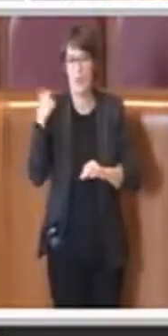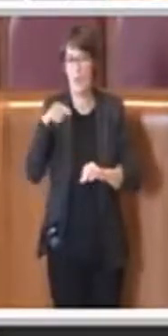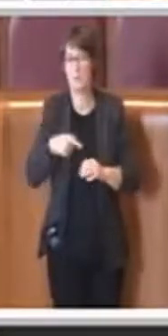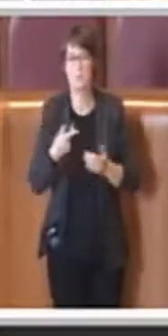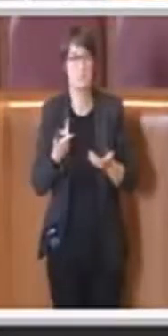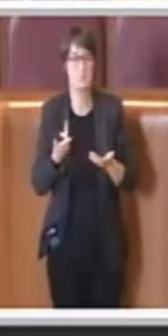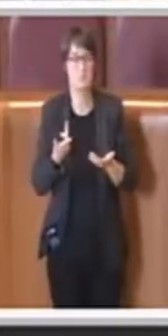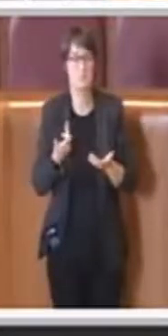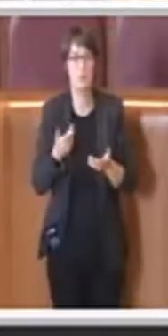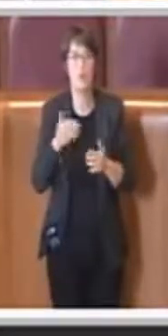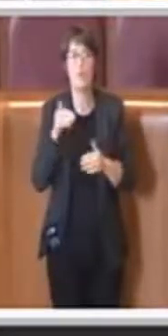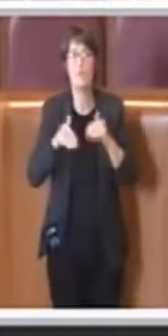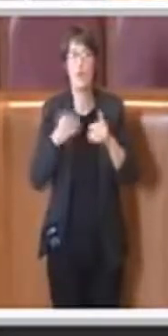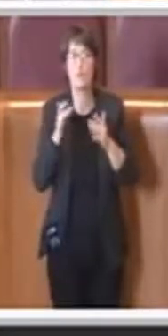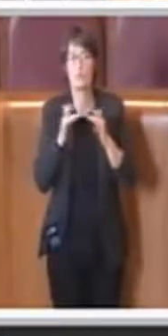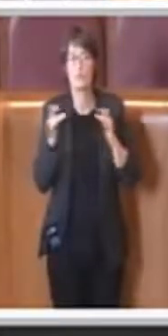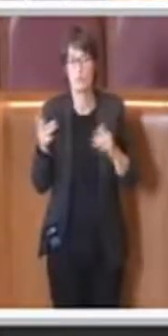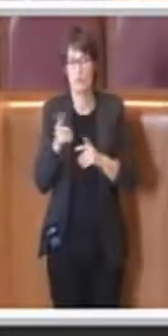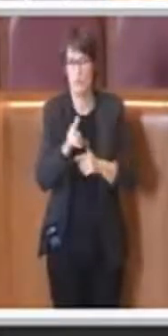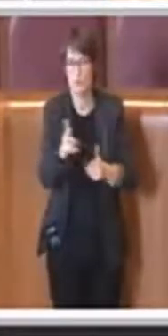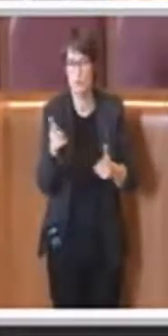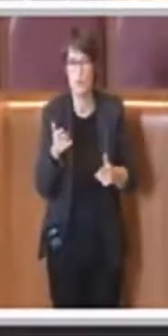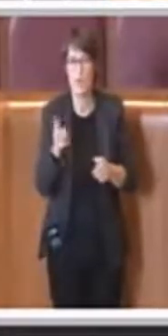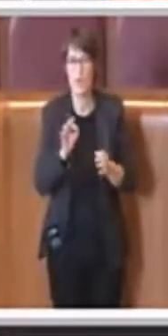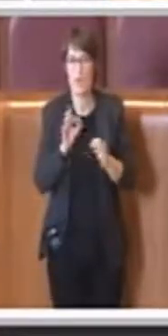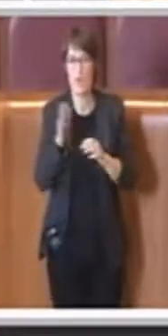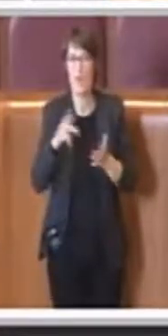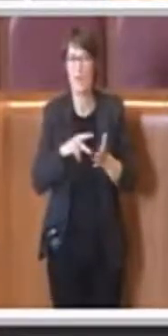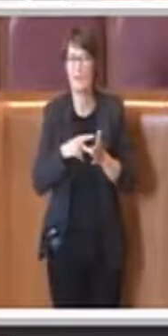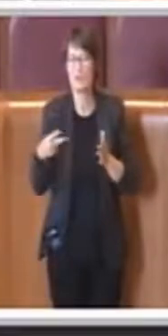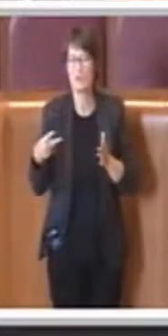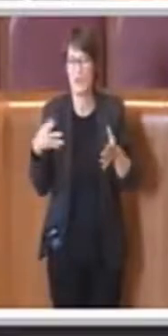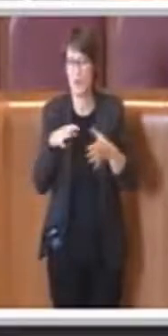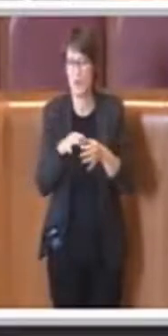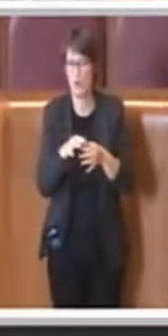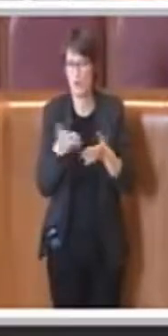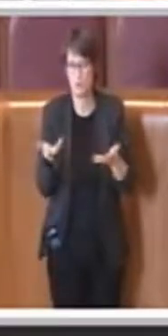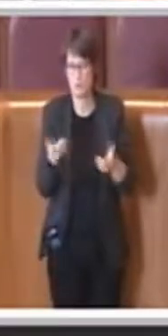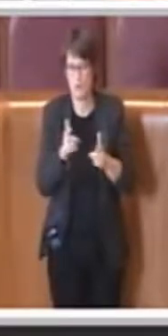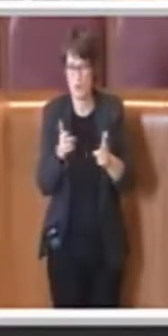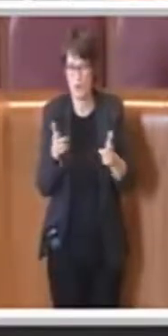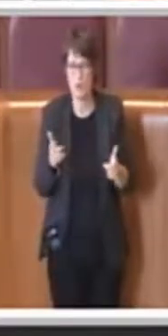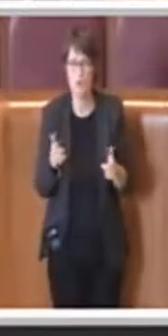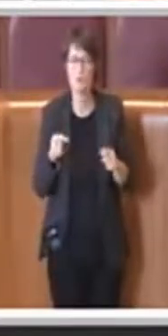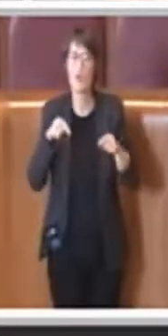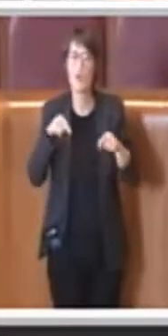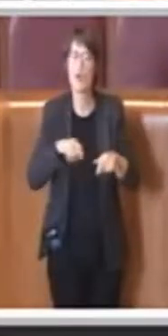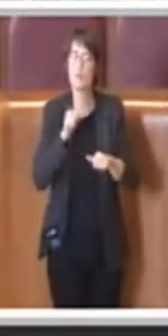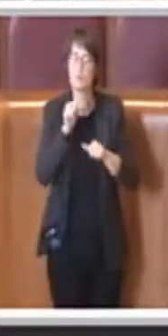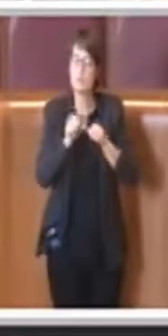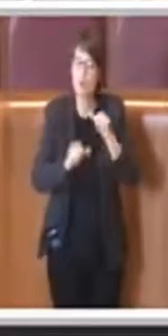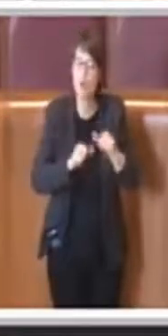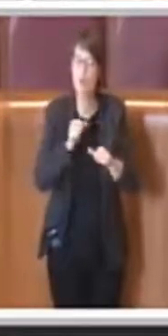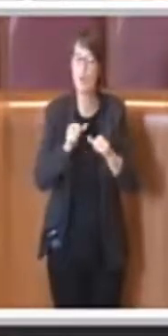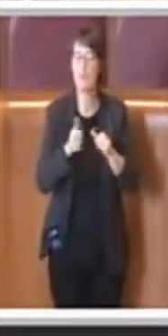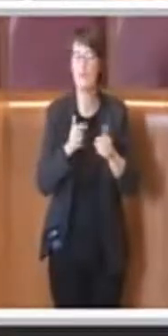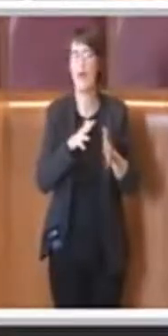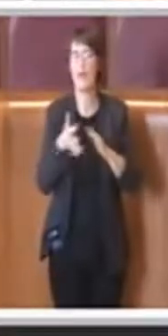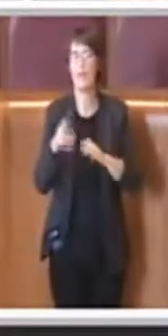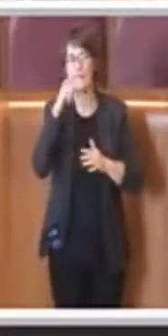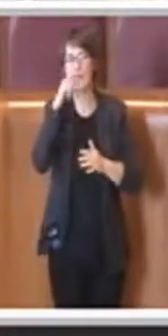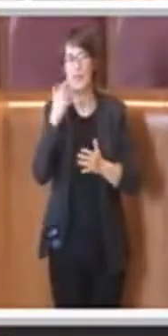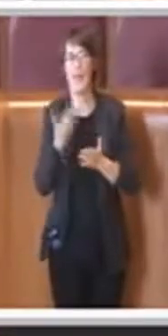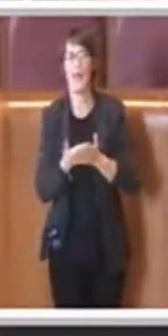li abbiamo come dire rivitalizzati e proiettati come dire nel futuro alla pari delle altre capitali